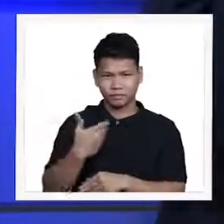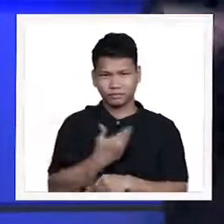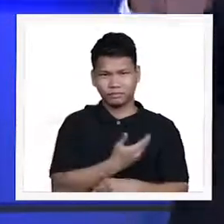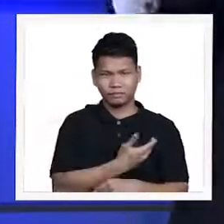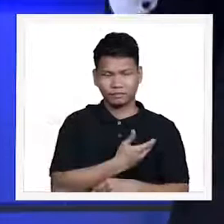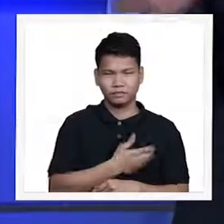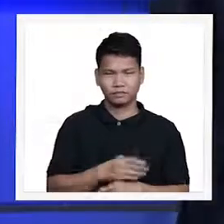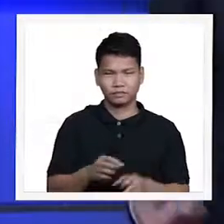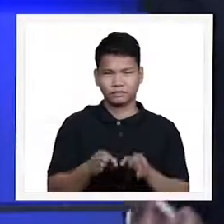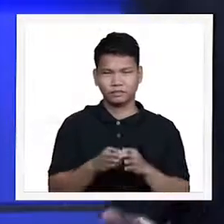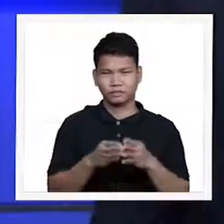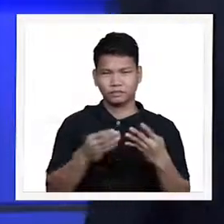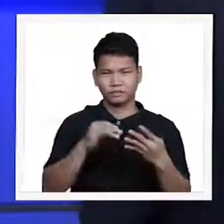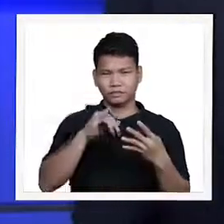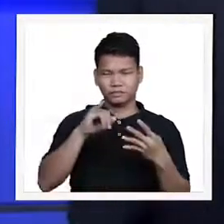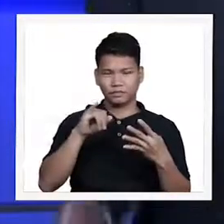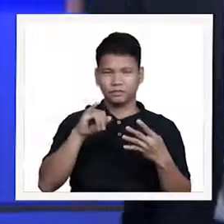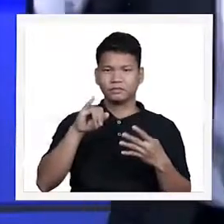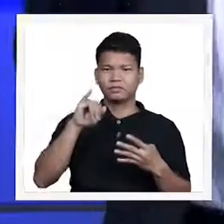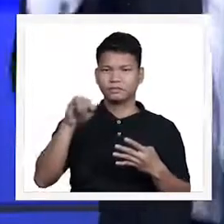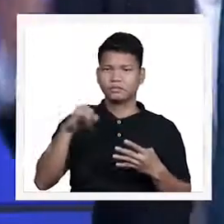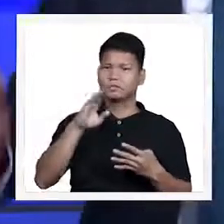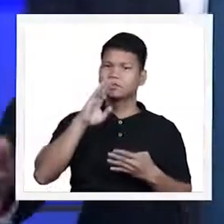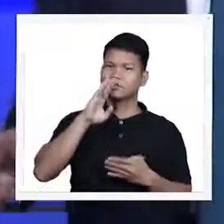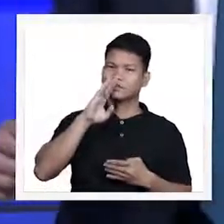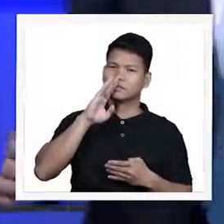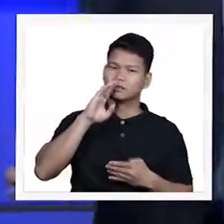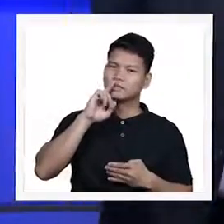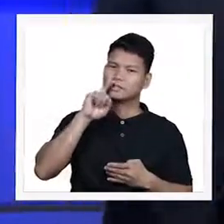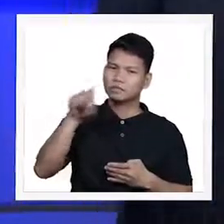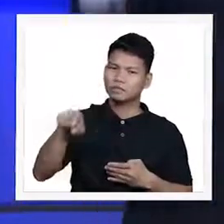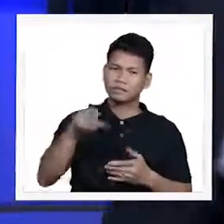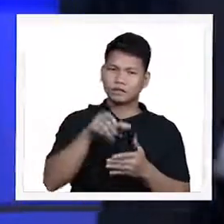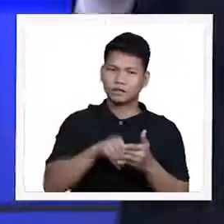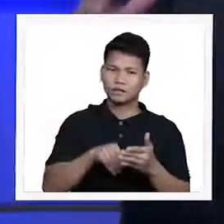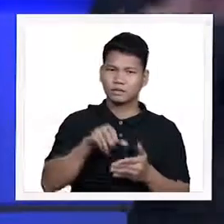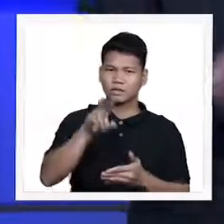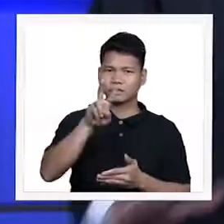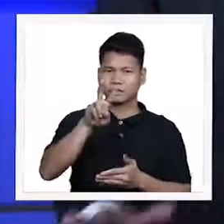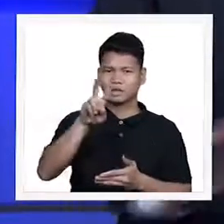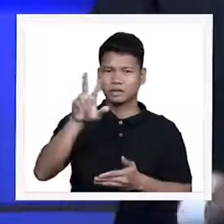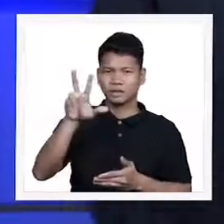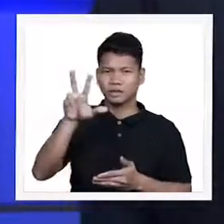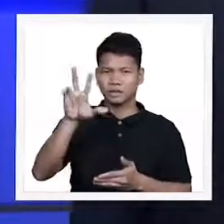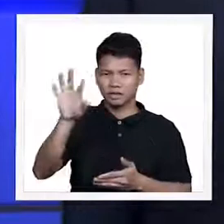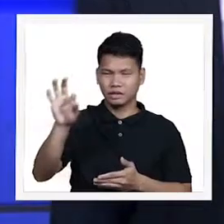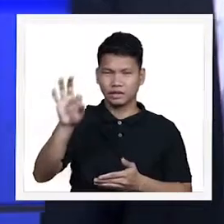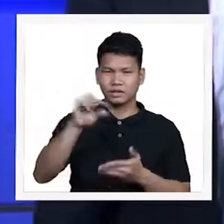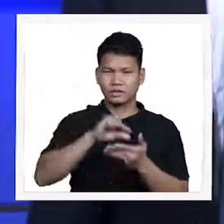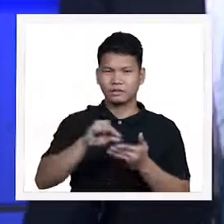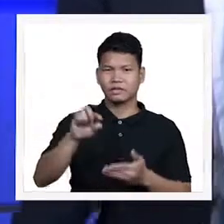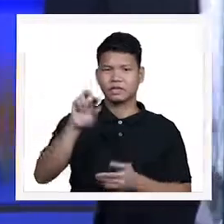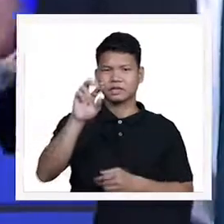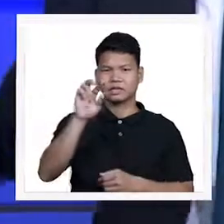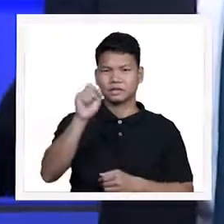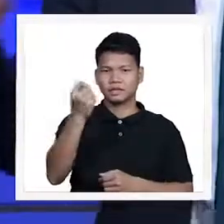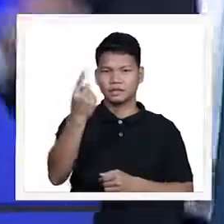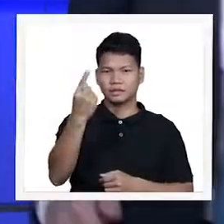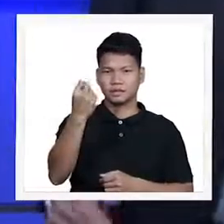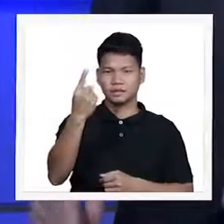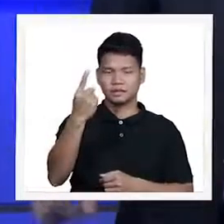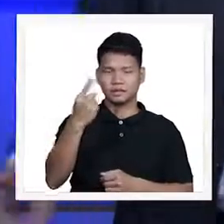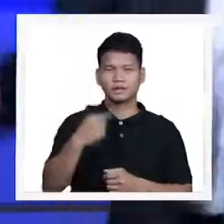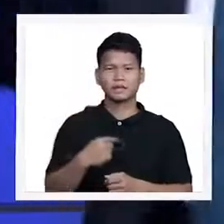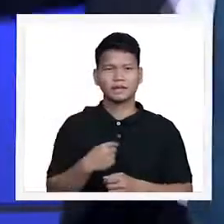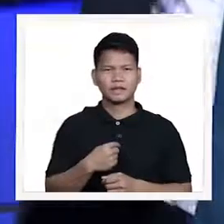chapter 29 verse 11. Ganito po ang wika. For I know the plans I have for you, declares